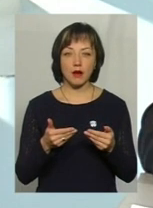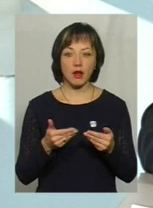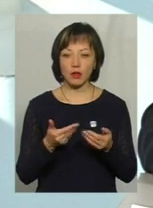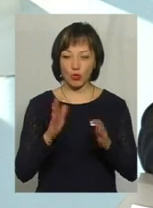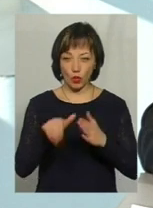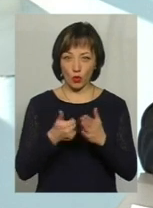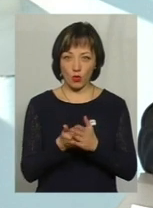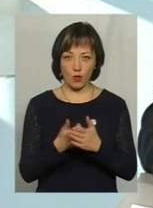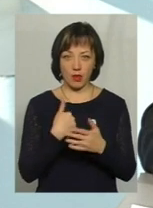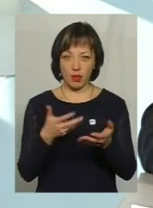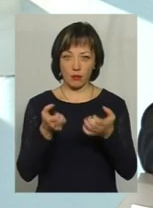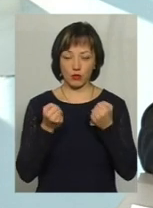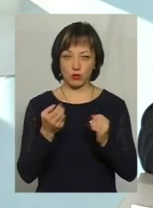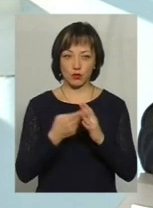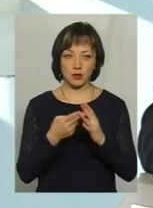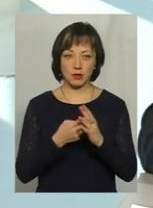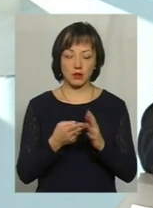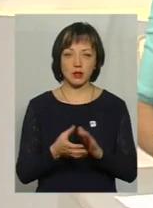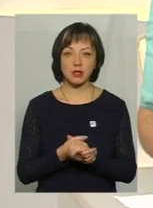пір. Звідки?